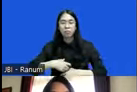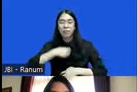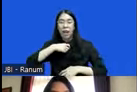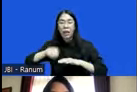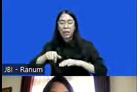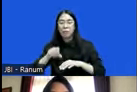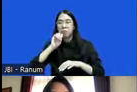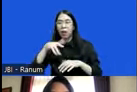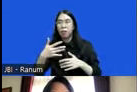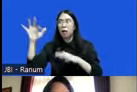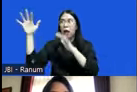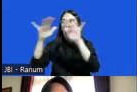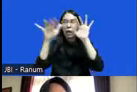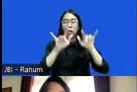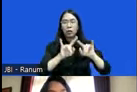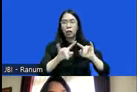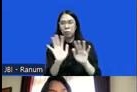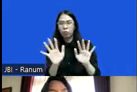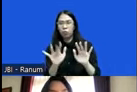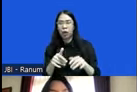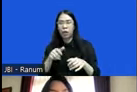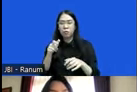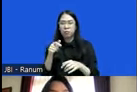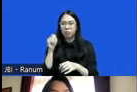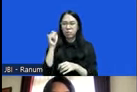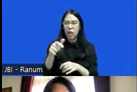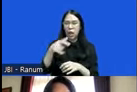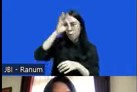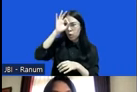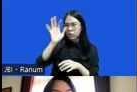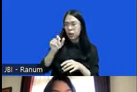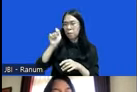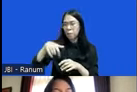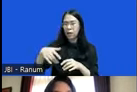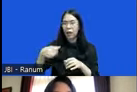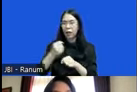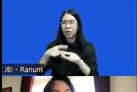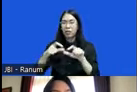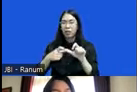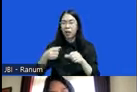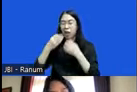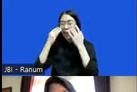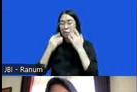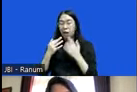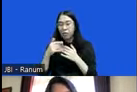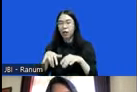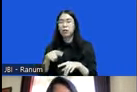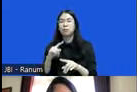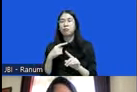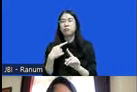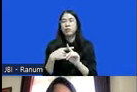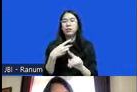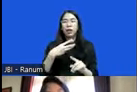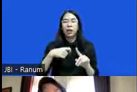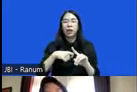begitu ya bukan malah menyalahkan polisi yang kemudian menggunakan gas air mata begitu juga ada extrajudicial killing yang kita tahu